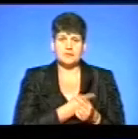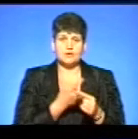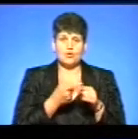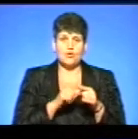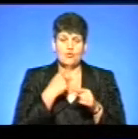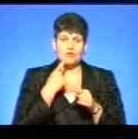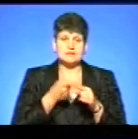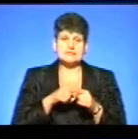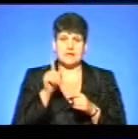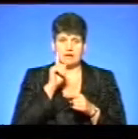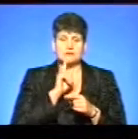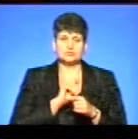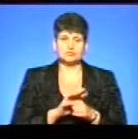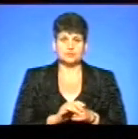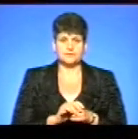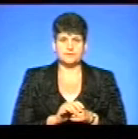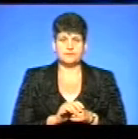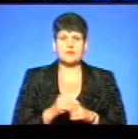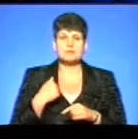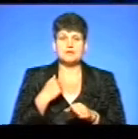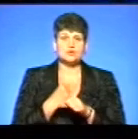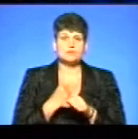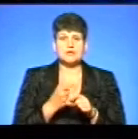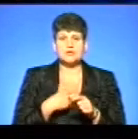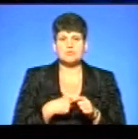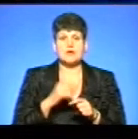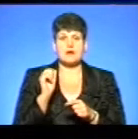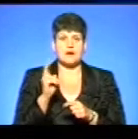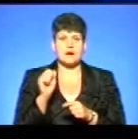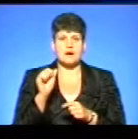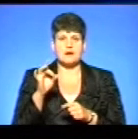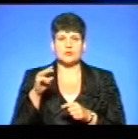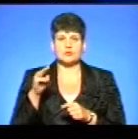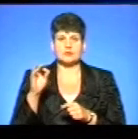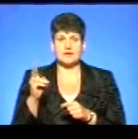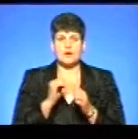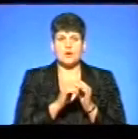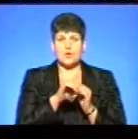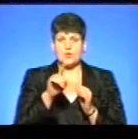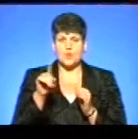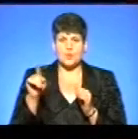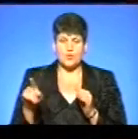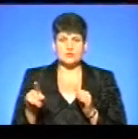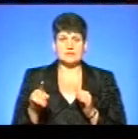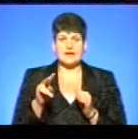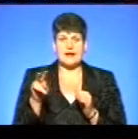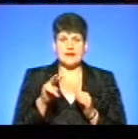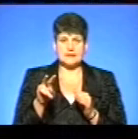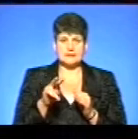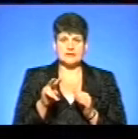ефективно і зручно. Ми зробили таку собі картотеку невелику. Кожна літера,